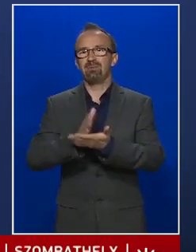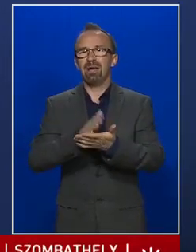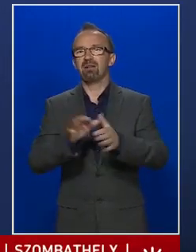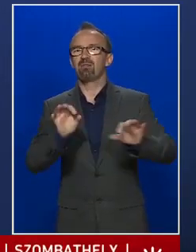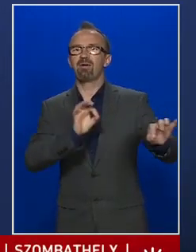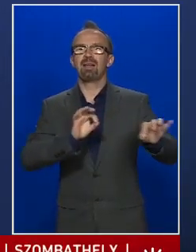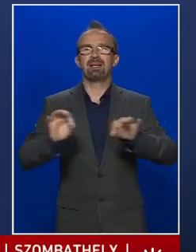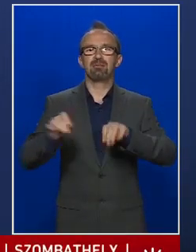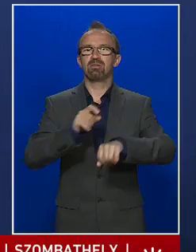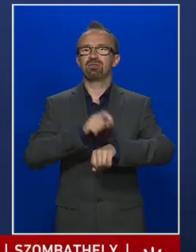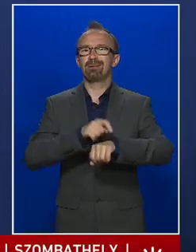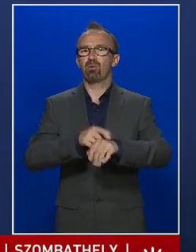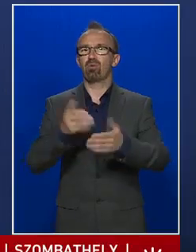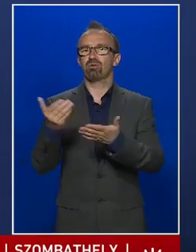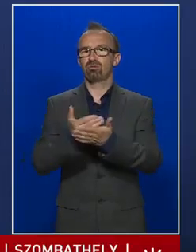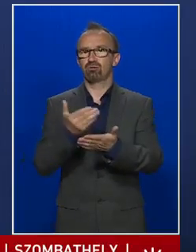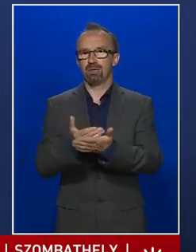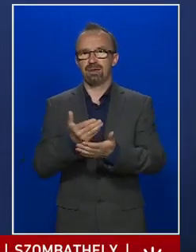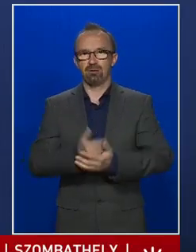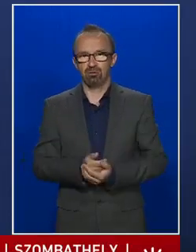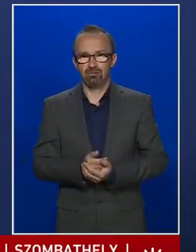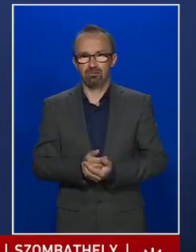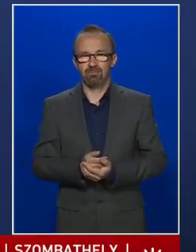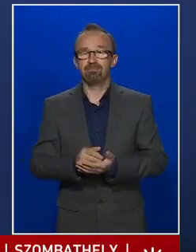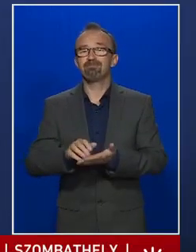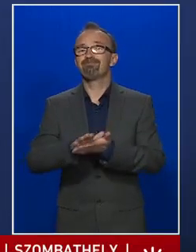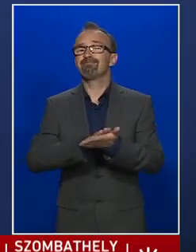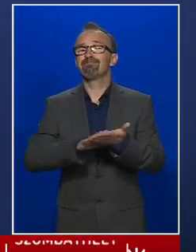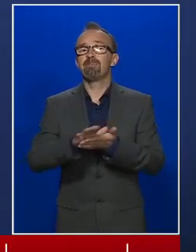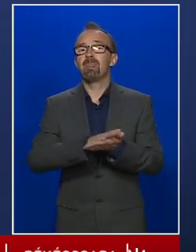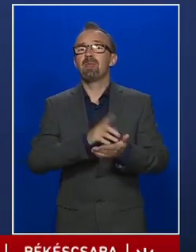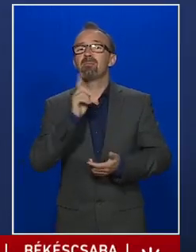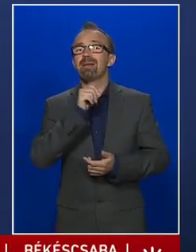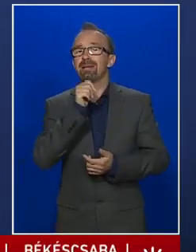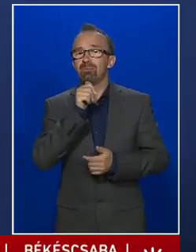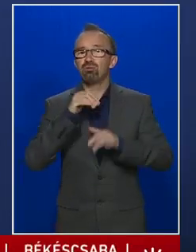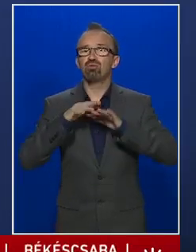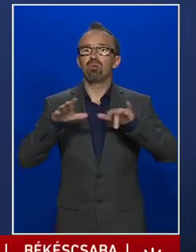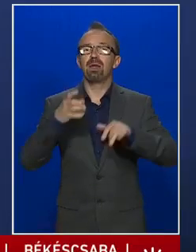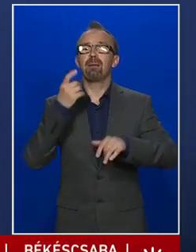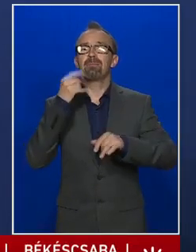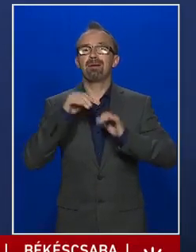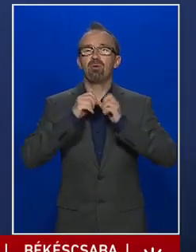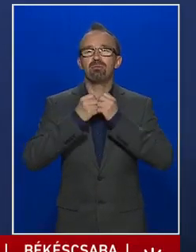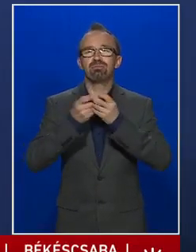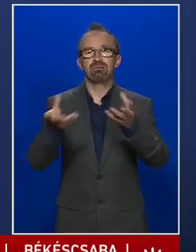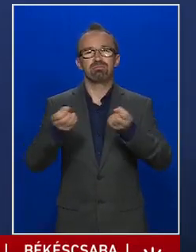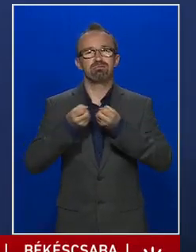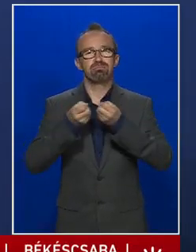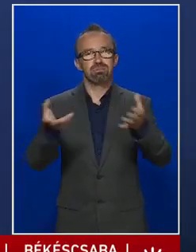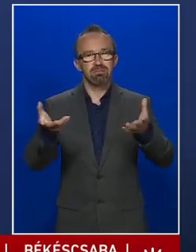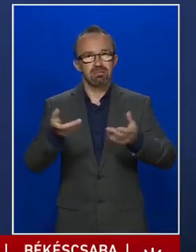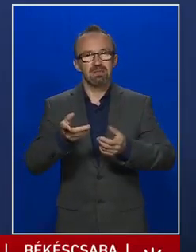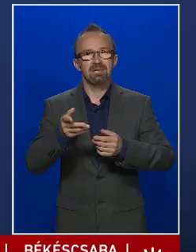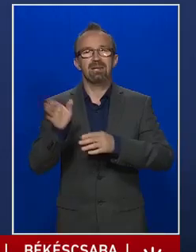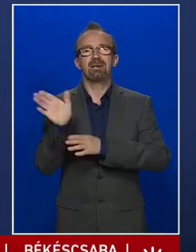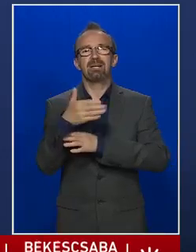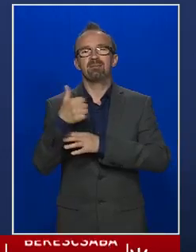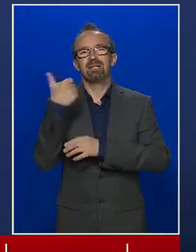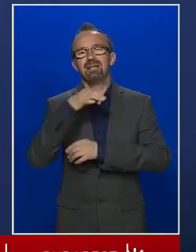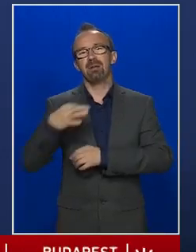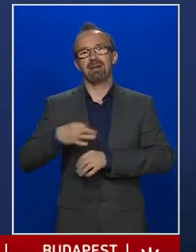felkészülés szükséges. Az, hogy milyen típusú pollen mikor szór, a Nemzeti